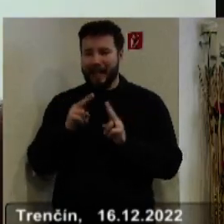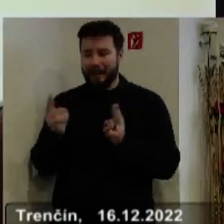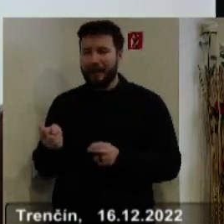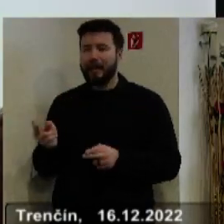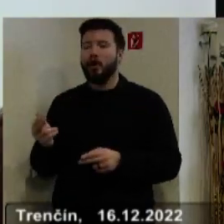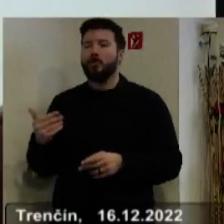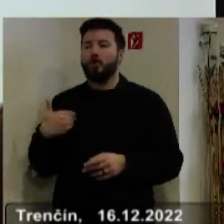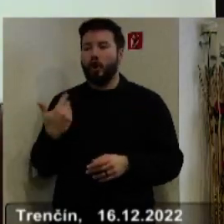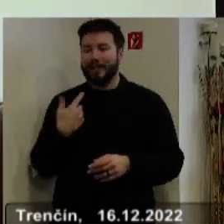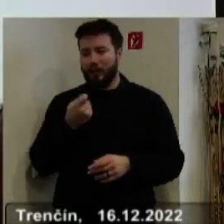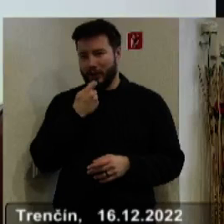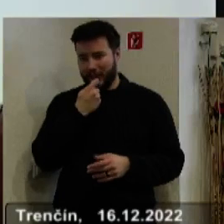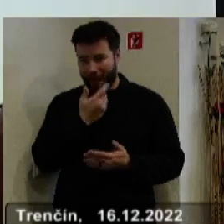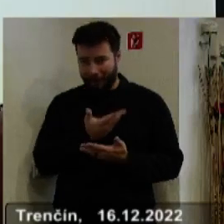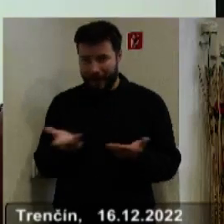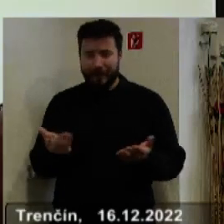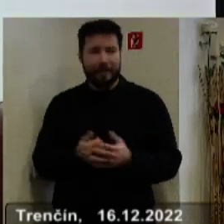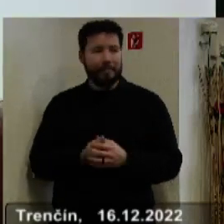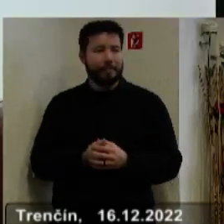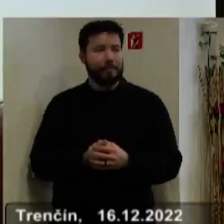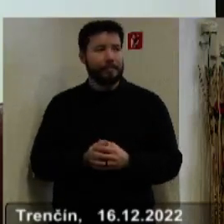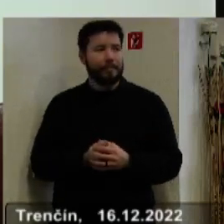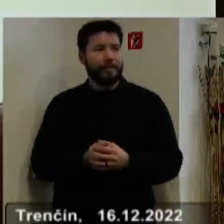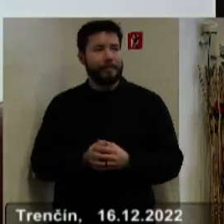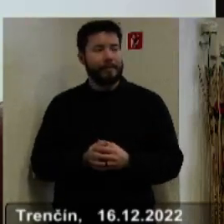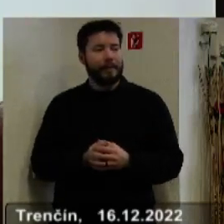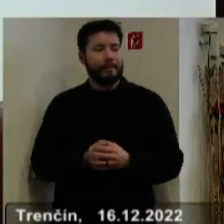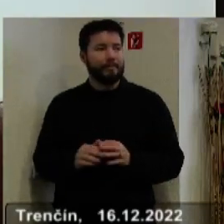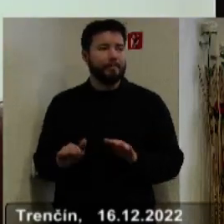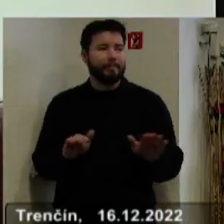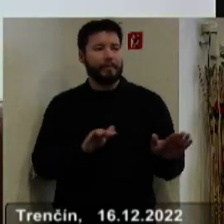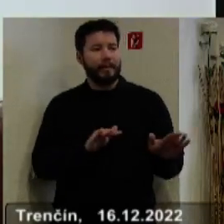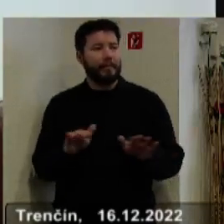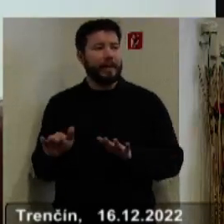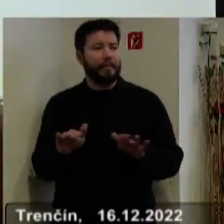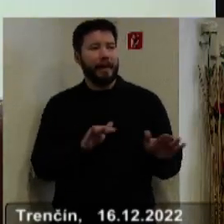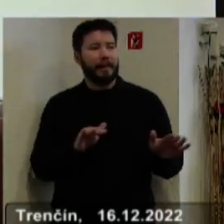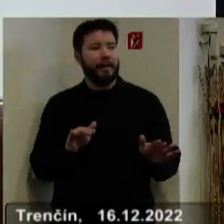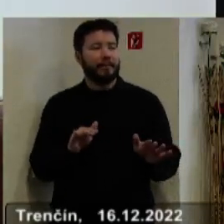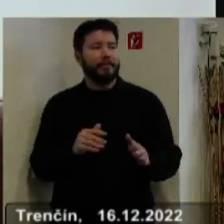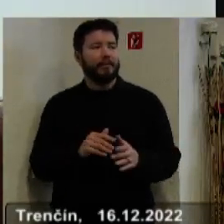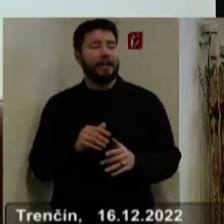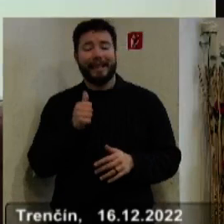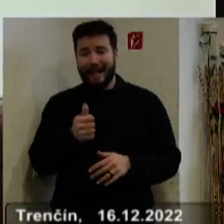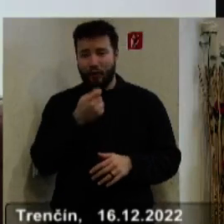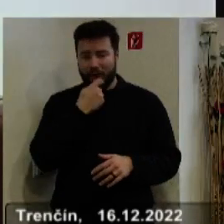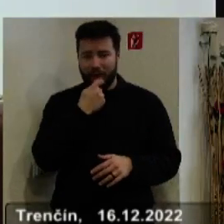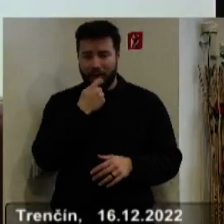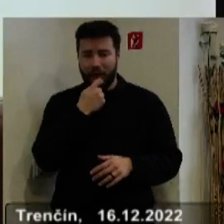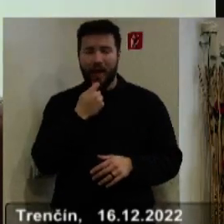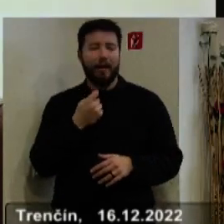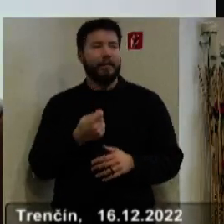a v priemere tá výška na jedno jedlo